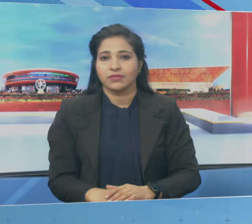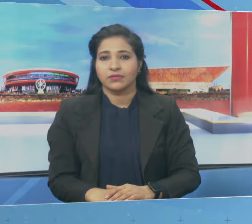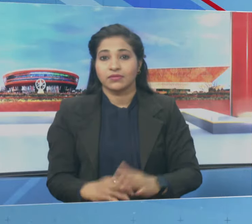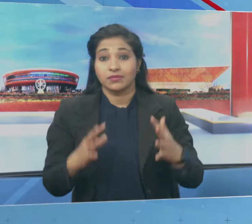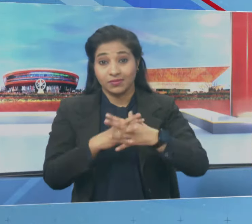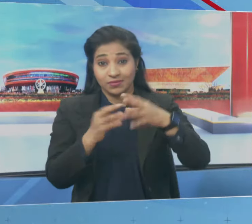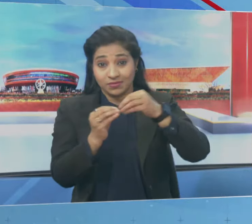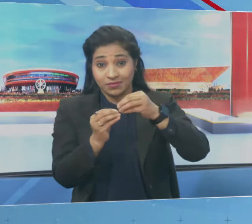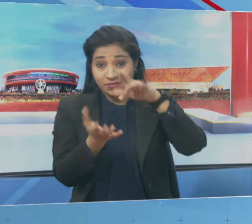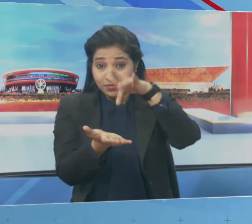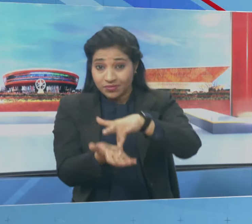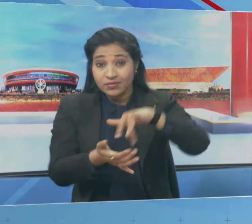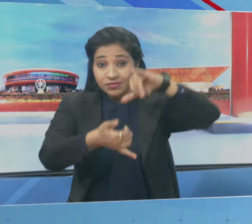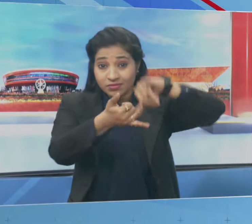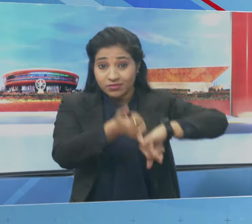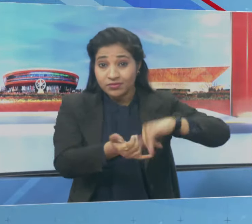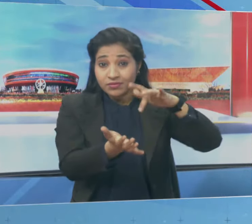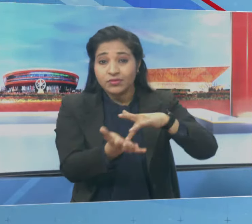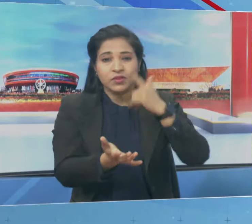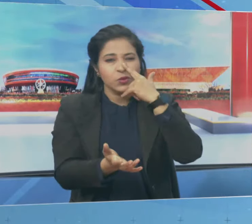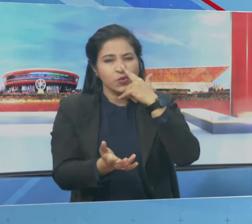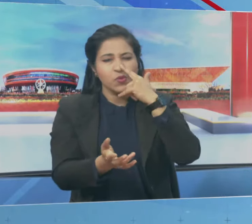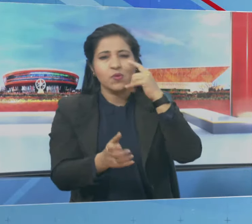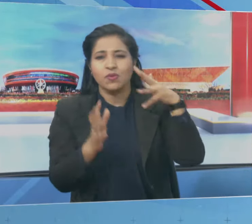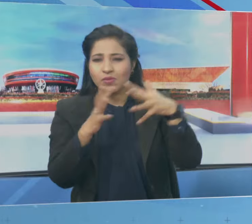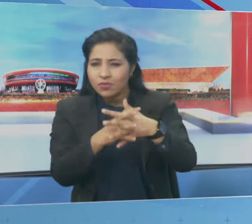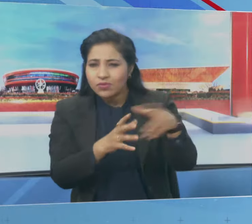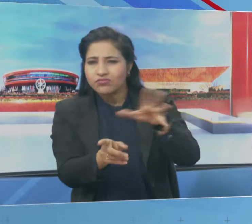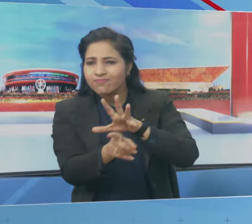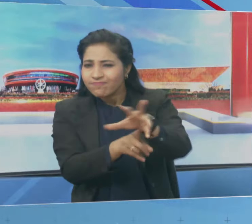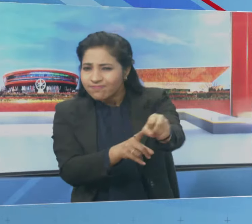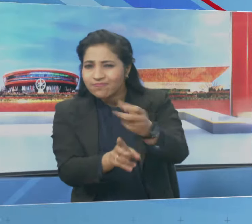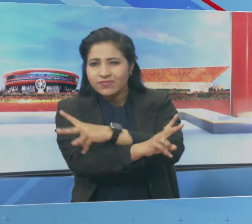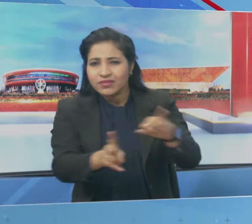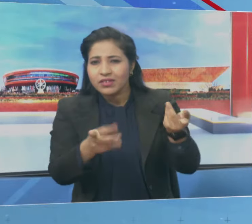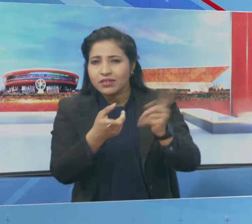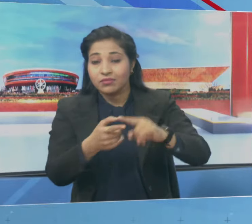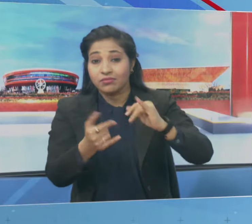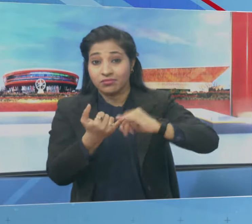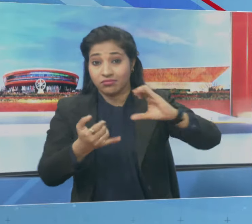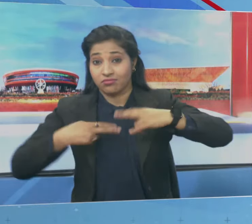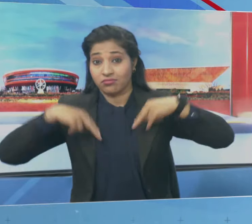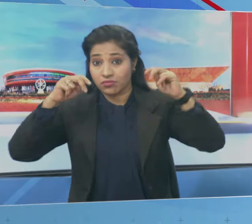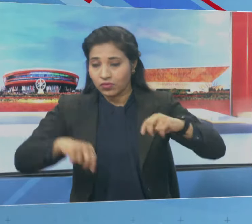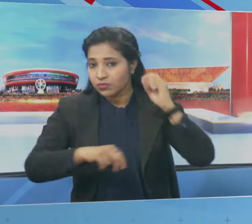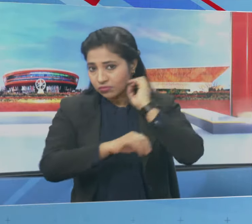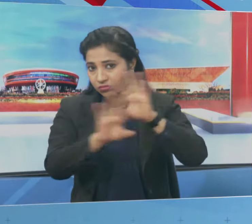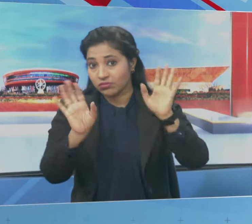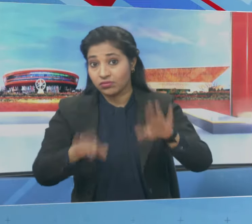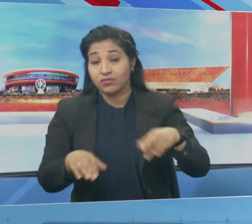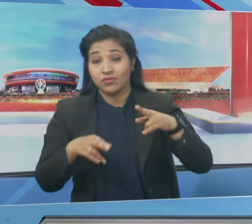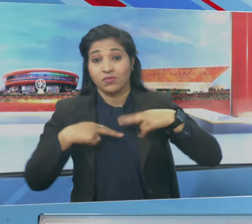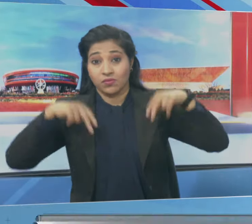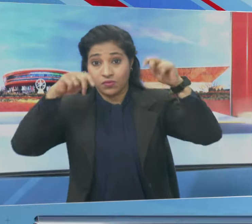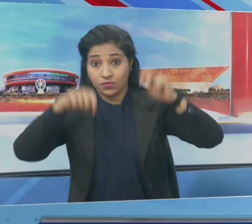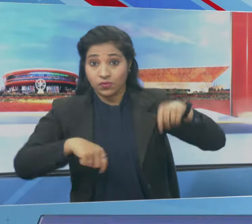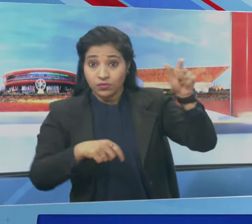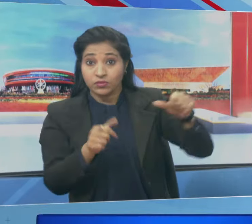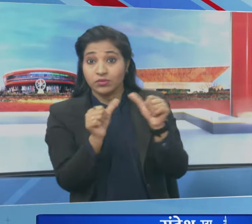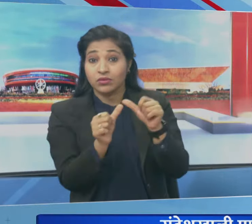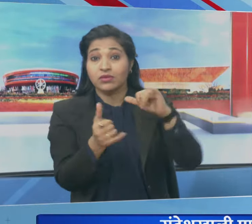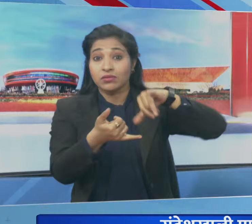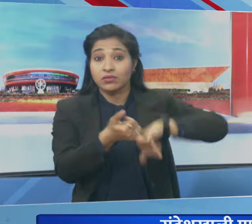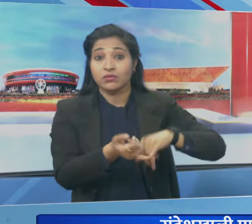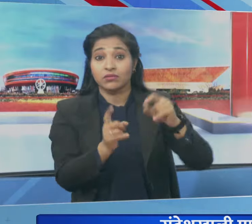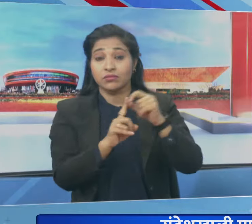पश्चिम बंगाल के संदेश खाली में महिलाओं के शोशन के मामले पर आज सुप्रीम कोट सुनवाई करेगा वकील अलग शिरिवास्तव